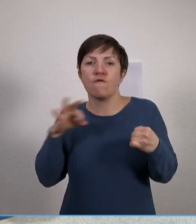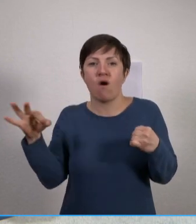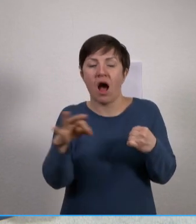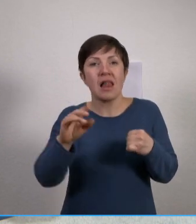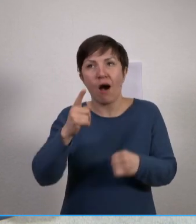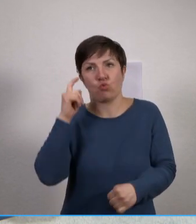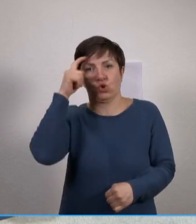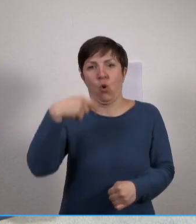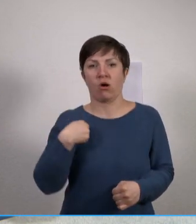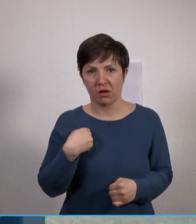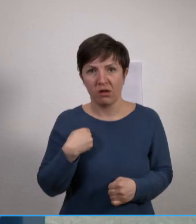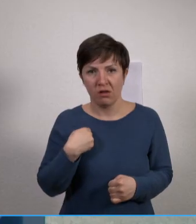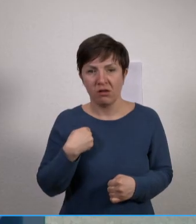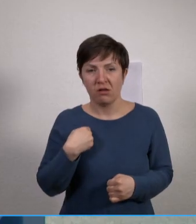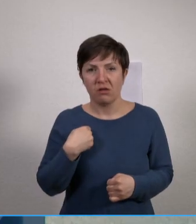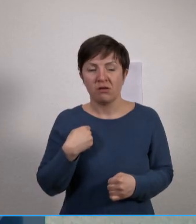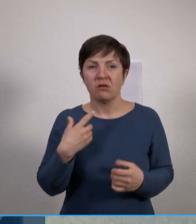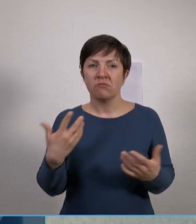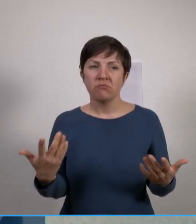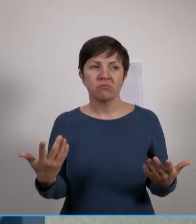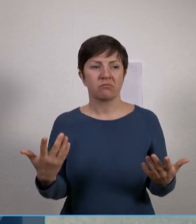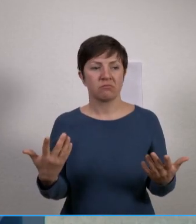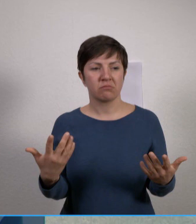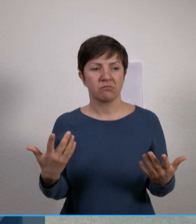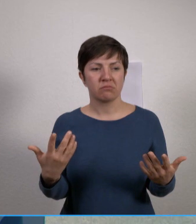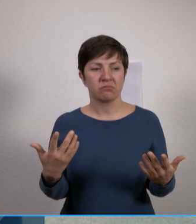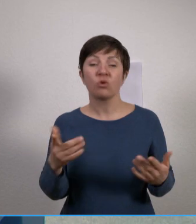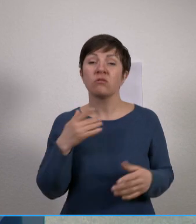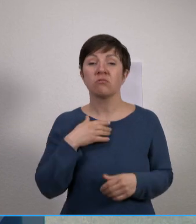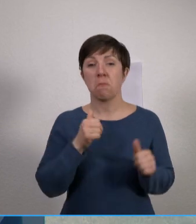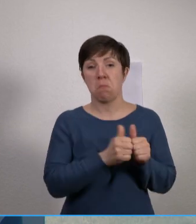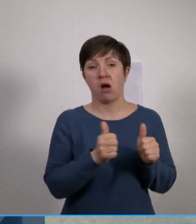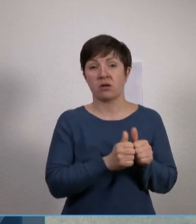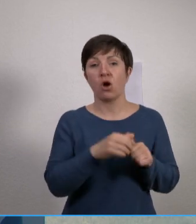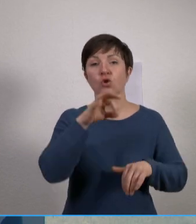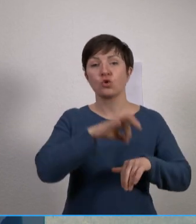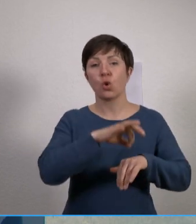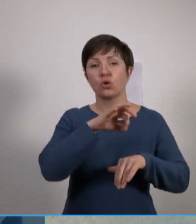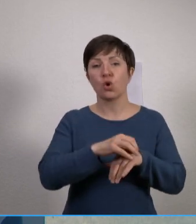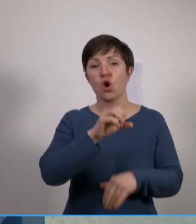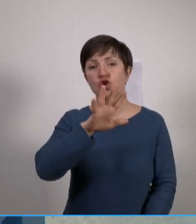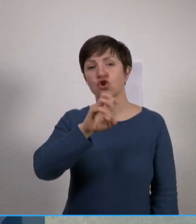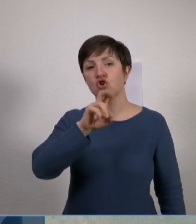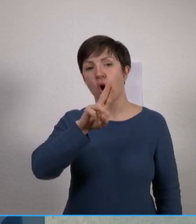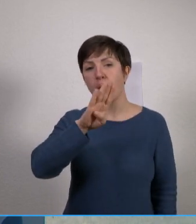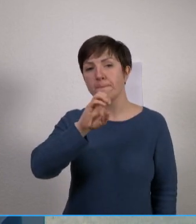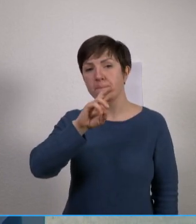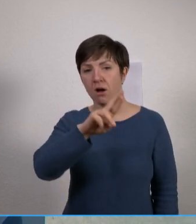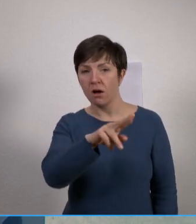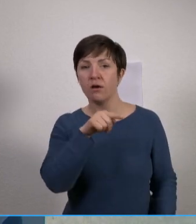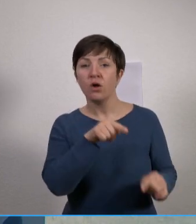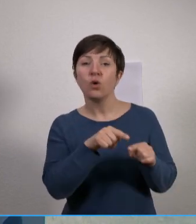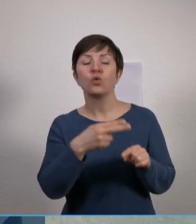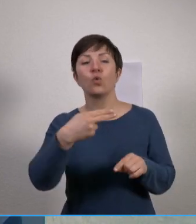Auf der anderen Seite sind natürlich meine Gedanken bei meinem Lebenspartner, Herrn Dr. Schäuber, und beim Assessment Team von